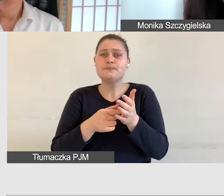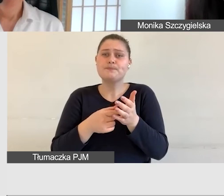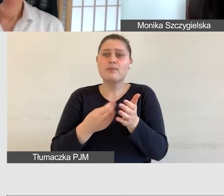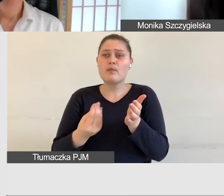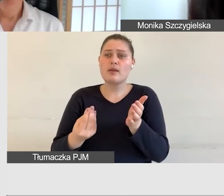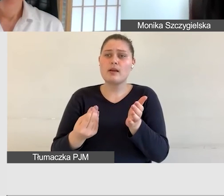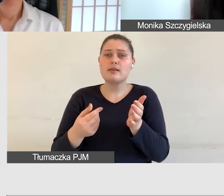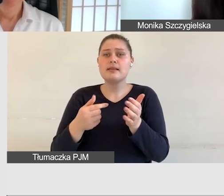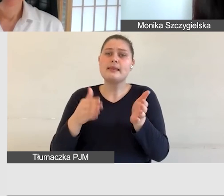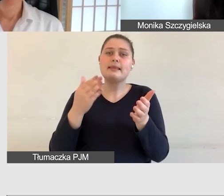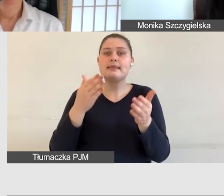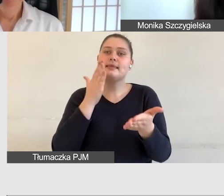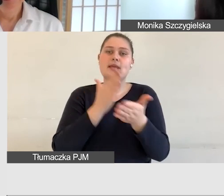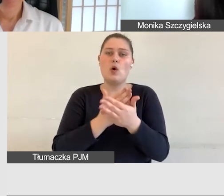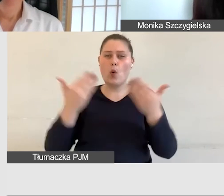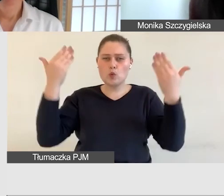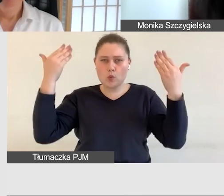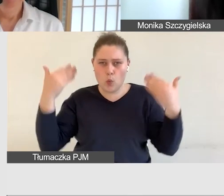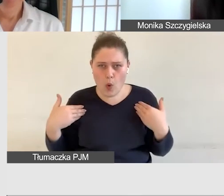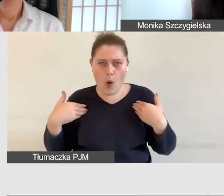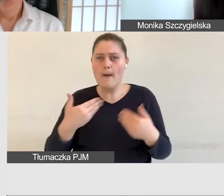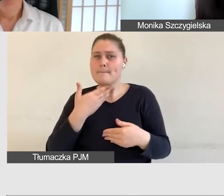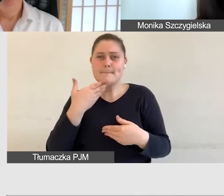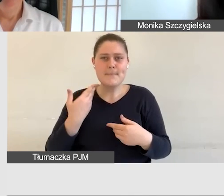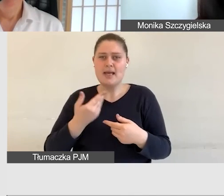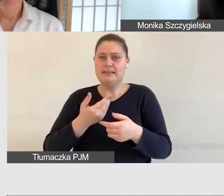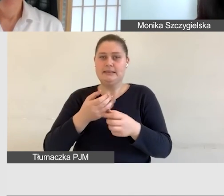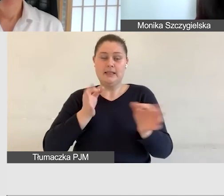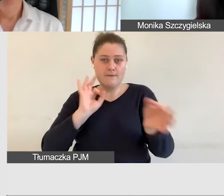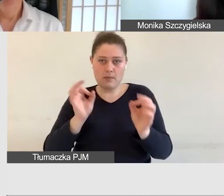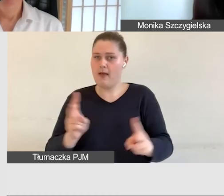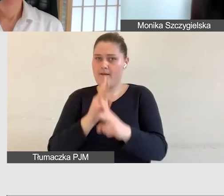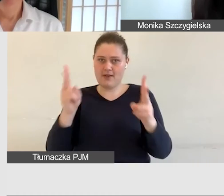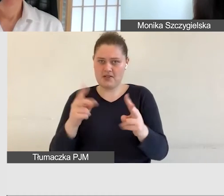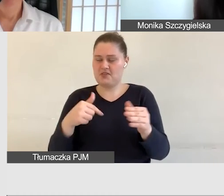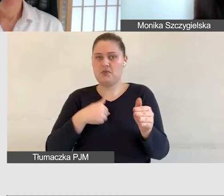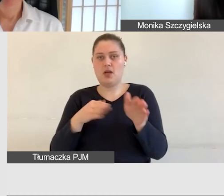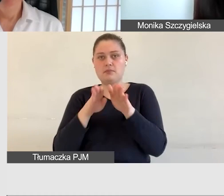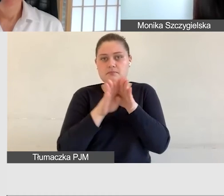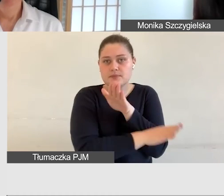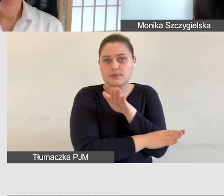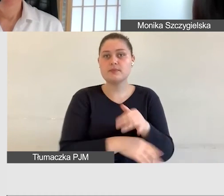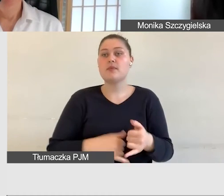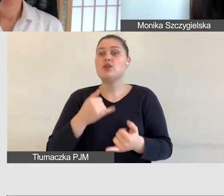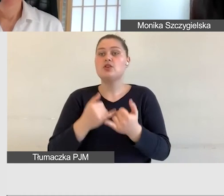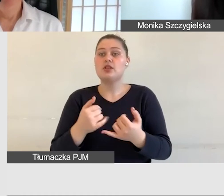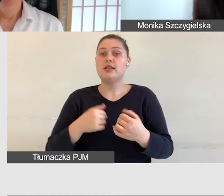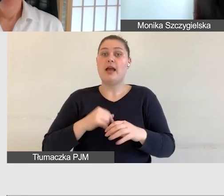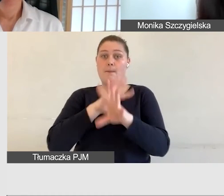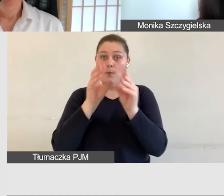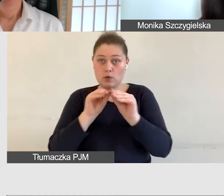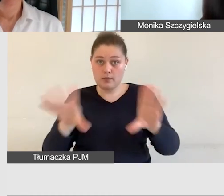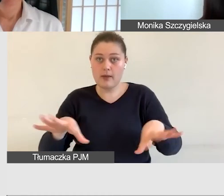tłem dla ważnej informacji kolejna rzecz jeżeli korzystam z multimediów zawsze wybieram multimedia z napisami